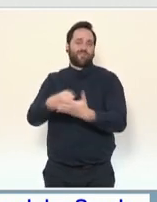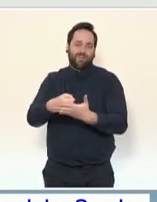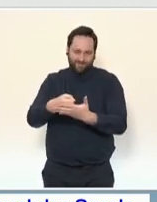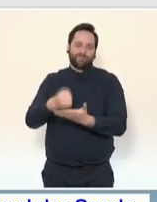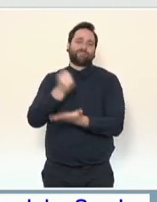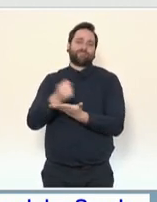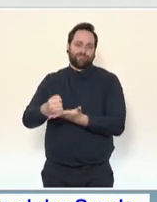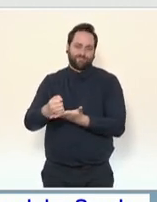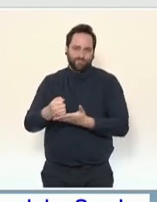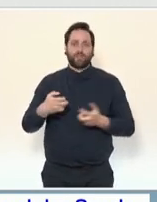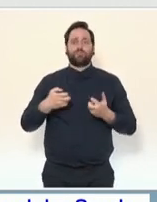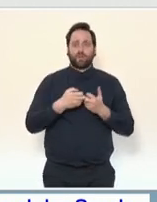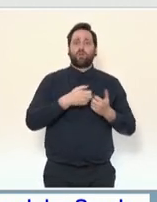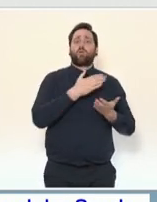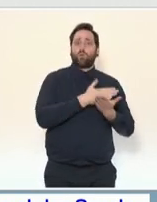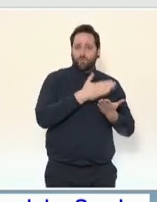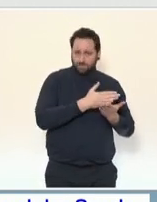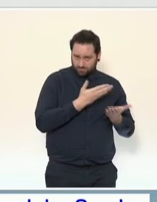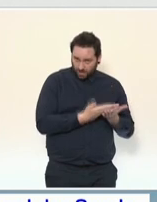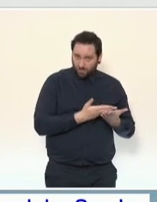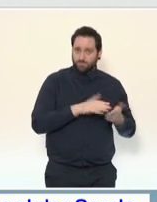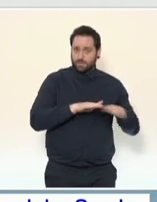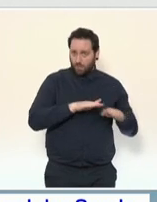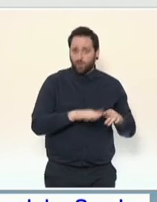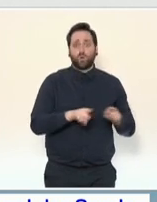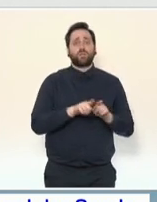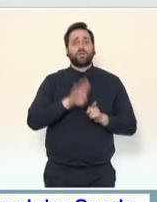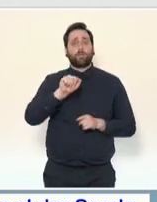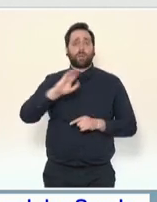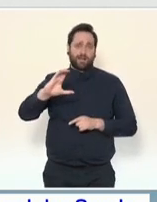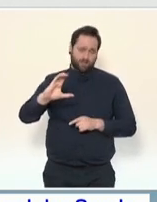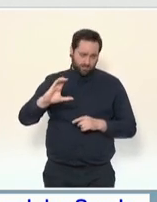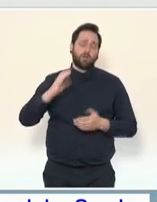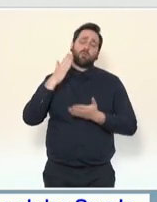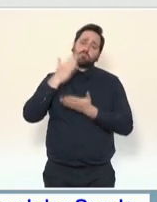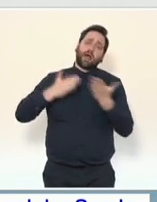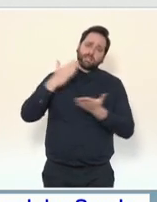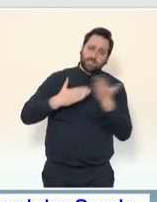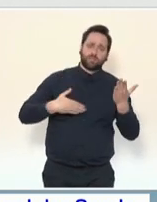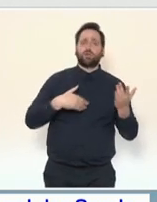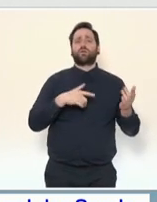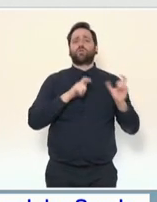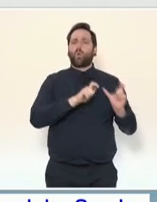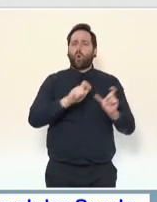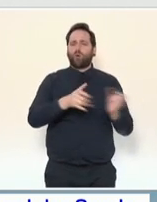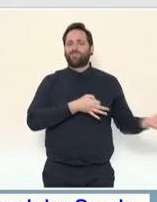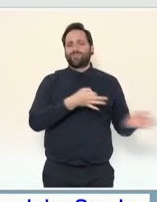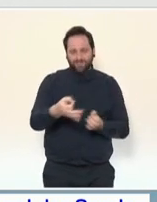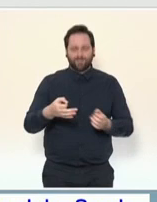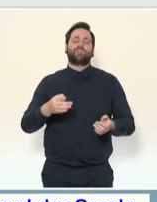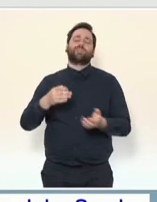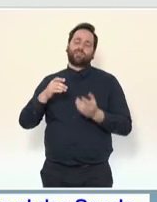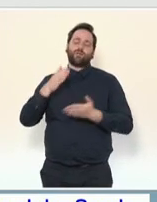aussi que le baccalauréat comporte une part de contrôle continu et une part de contrôle terminal. Nous maintenons donc les deux épreuves de contrôle terminal